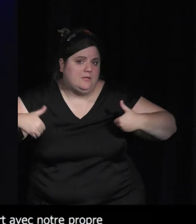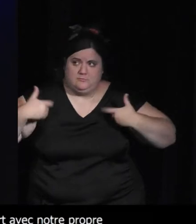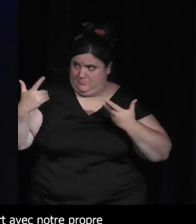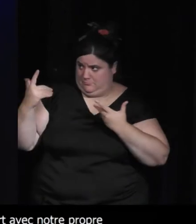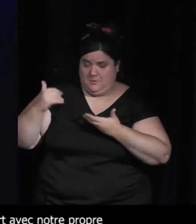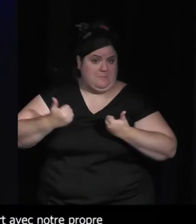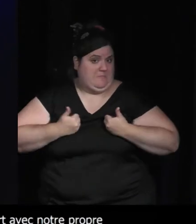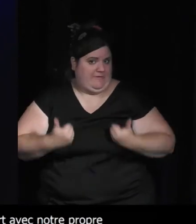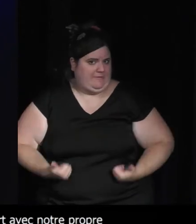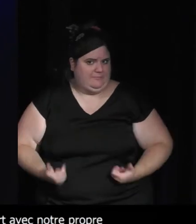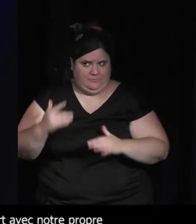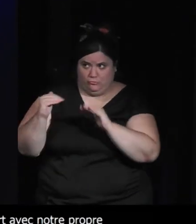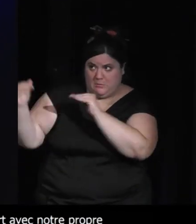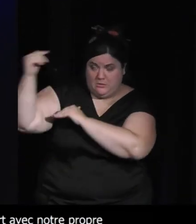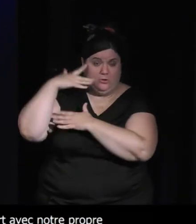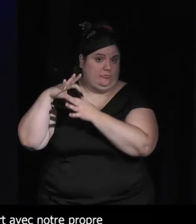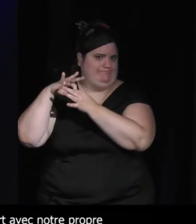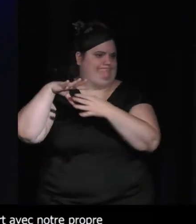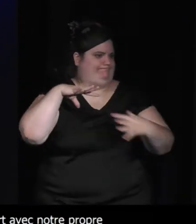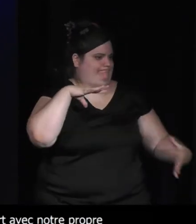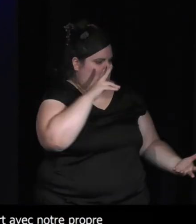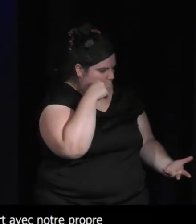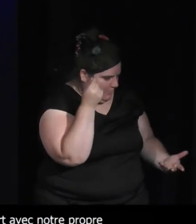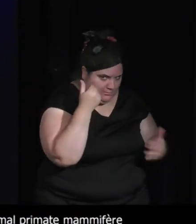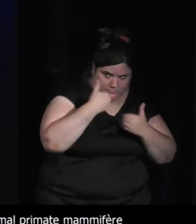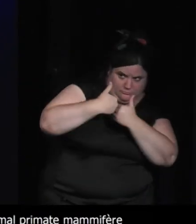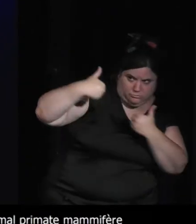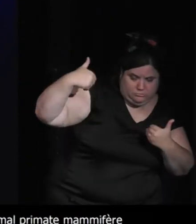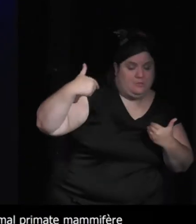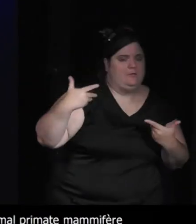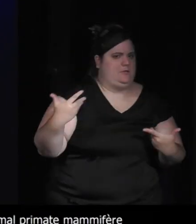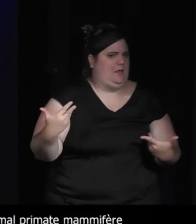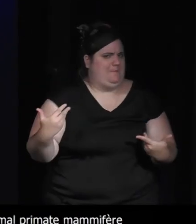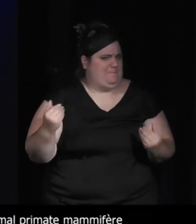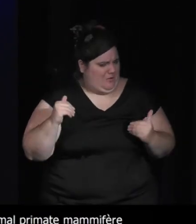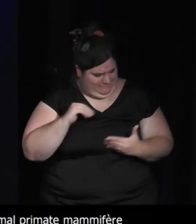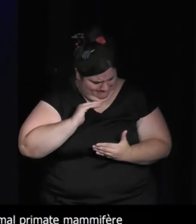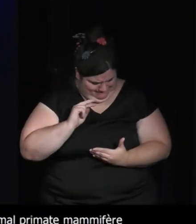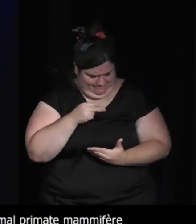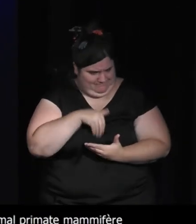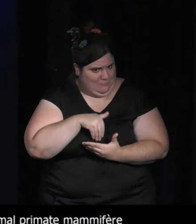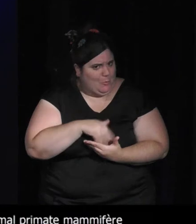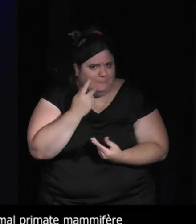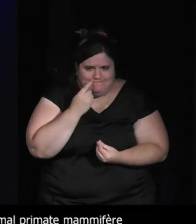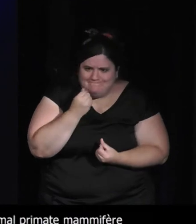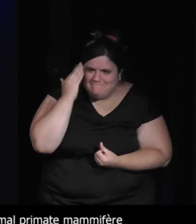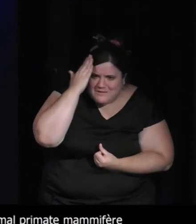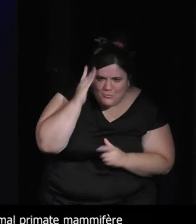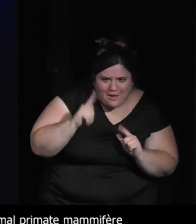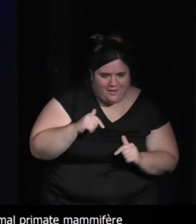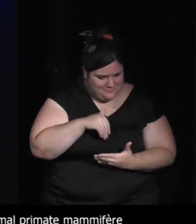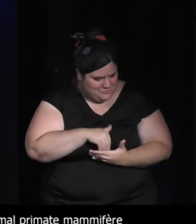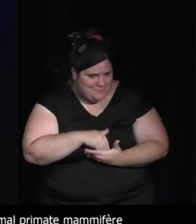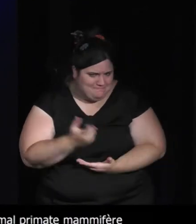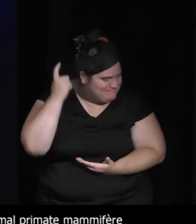animaux et du coup on peut retrouver dans le pilotage d'un avatar animal une part de notre propre refoulé ses instincts